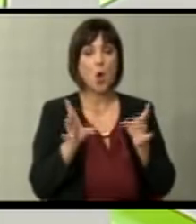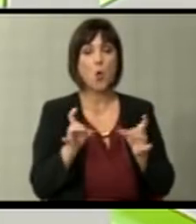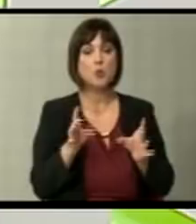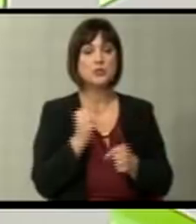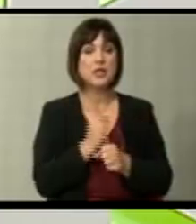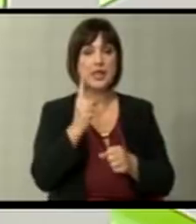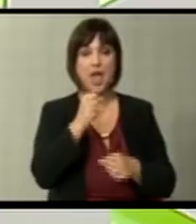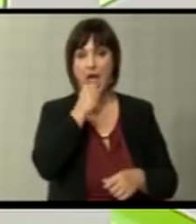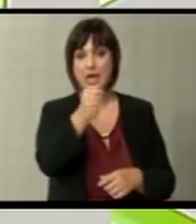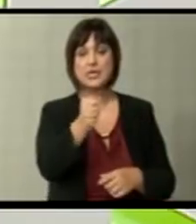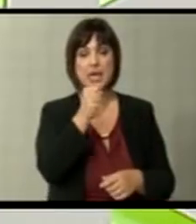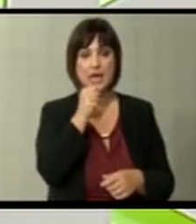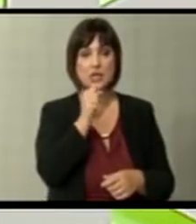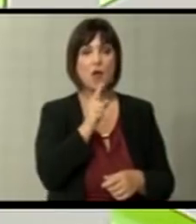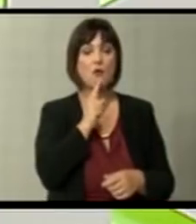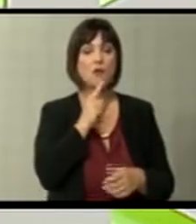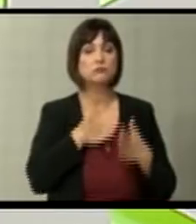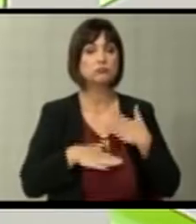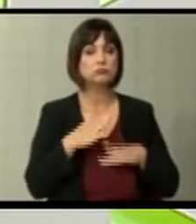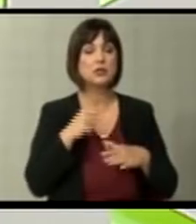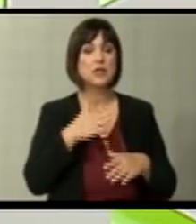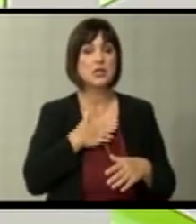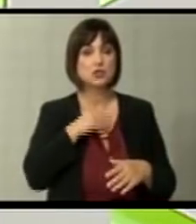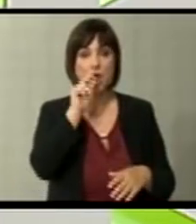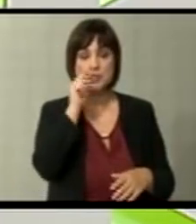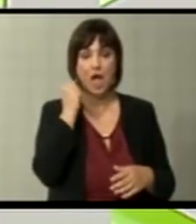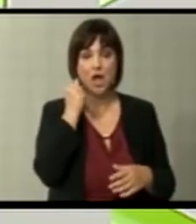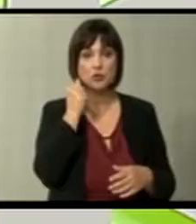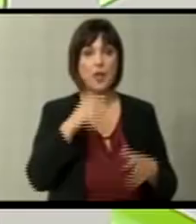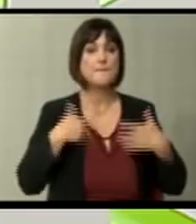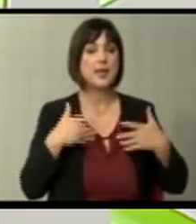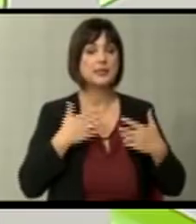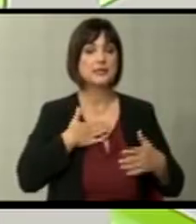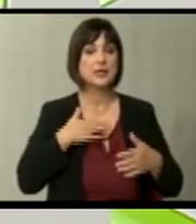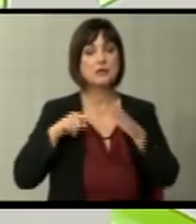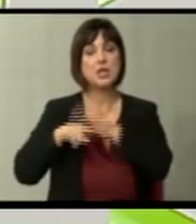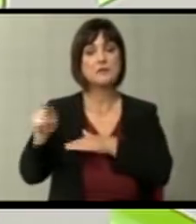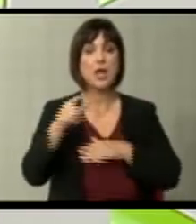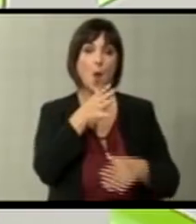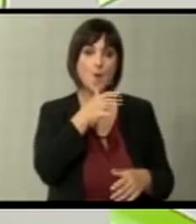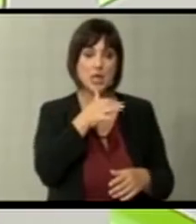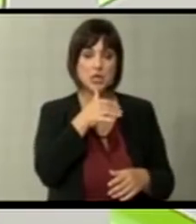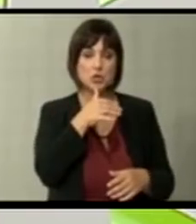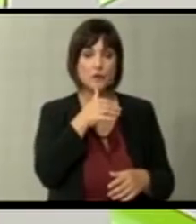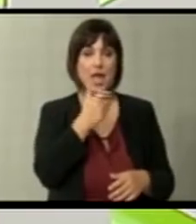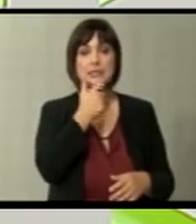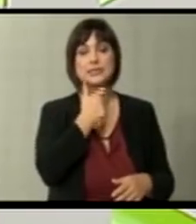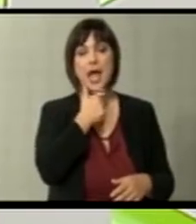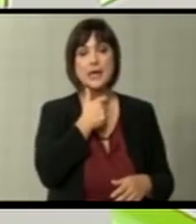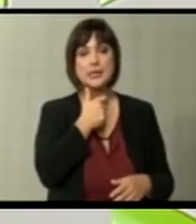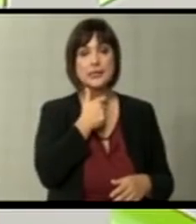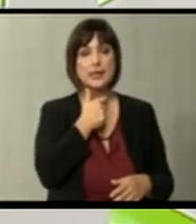денеска една анкета кој е расположението на нашиот народ младите сакат да избегат од Македонија а старите